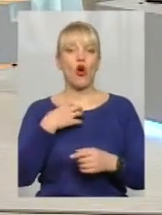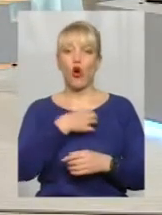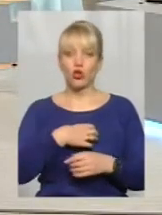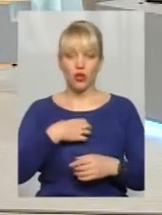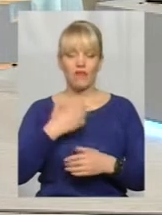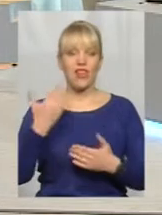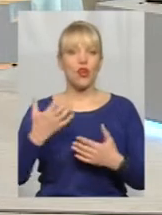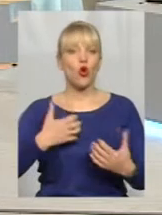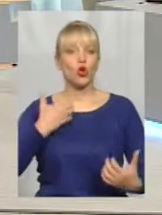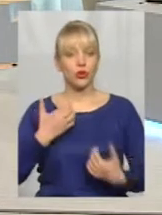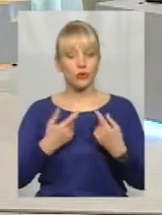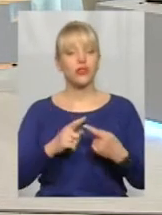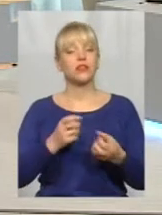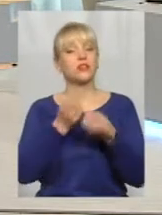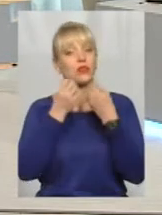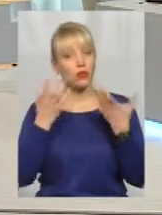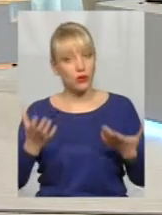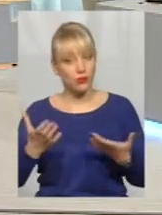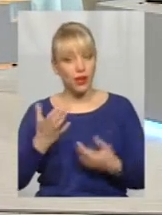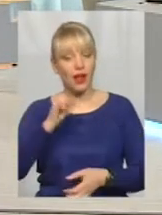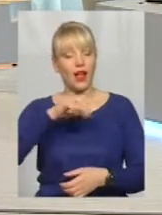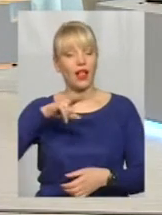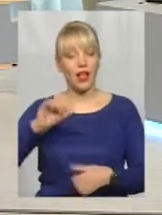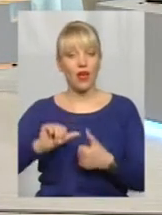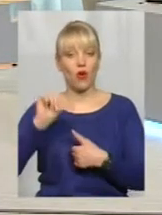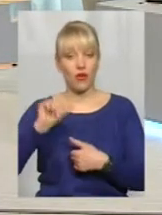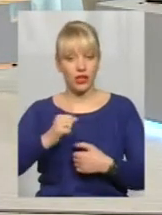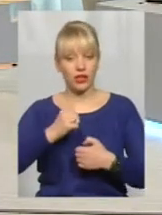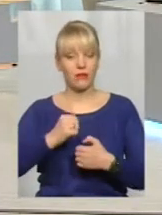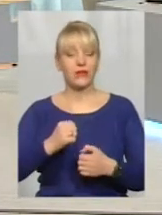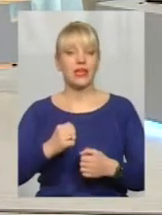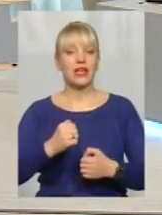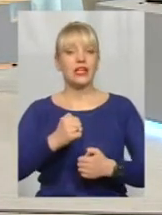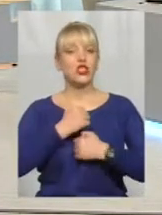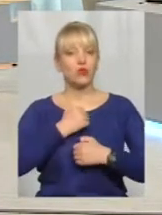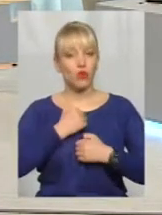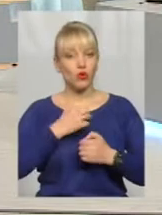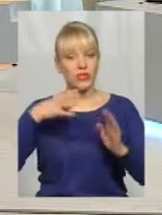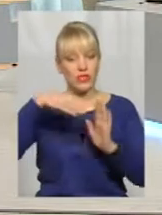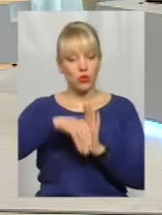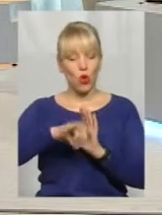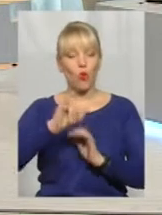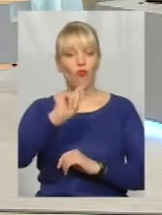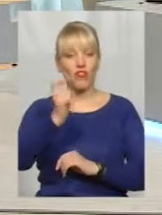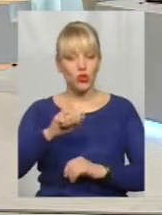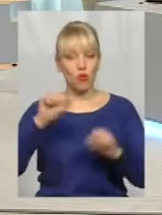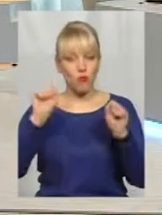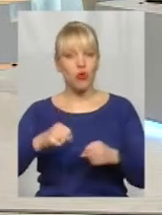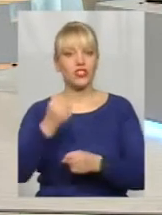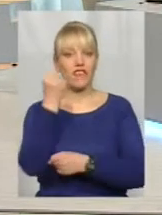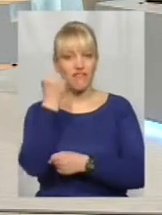добре. Але крім Збройної складової війну можна виграти,